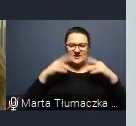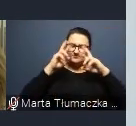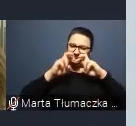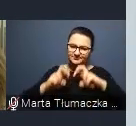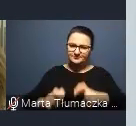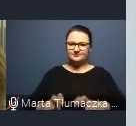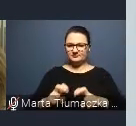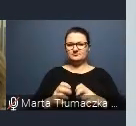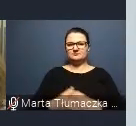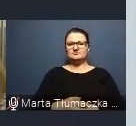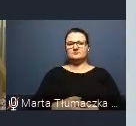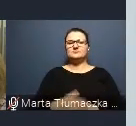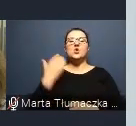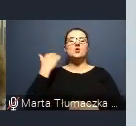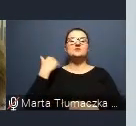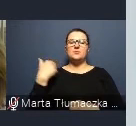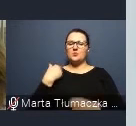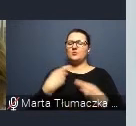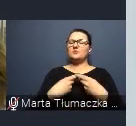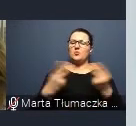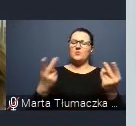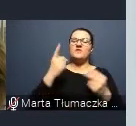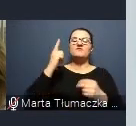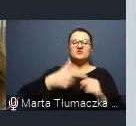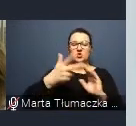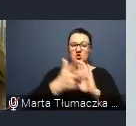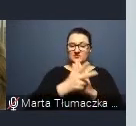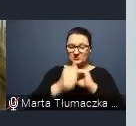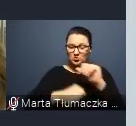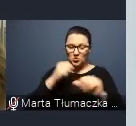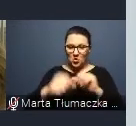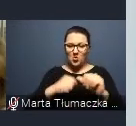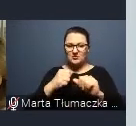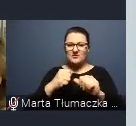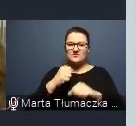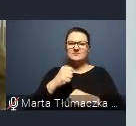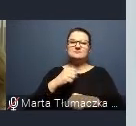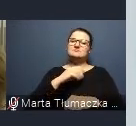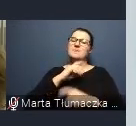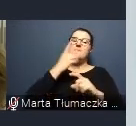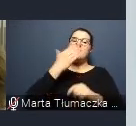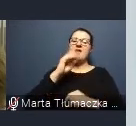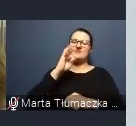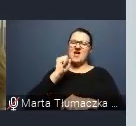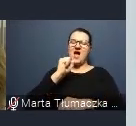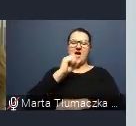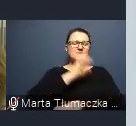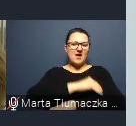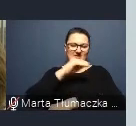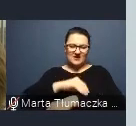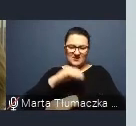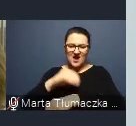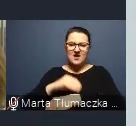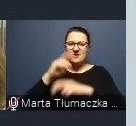Ostatnio były opublikowane w 2018 roku metabadania, które również jednoznacznie